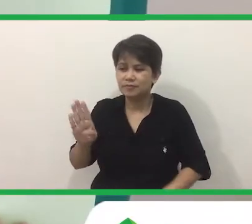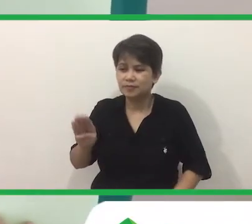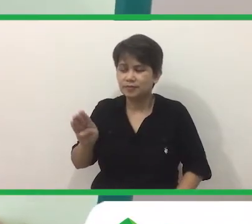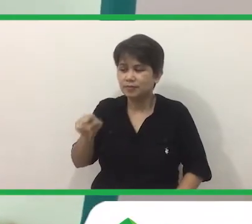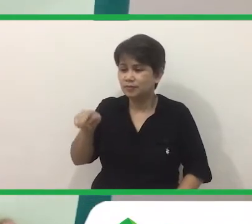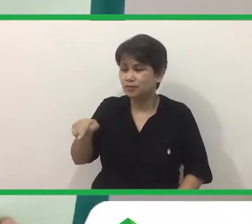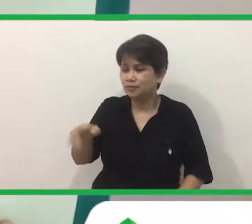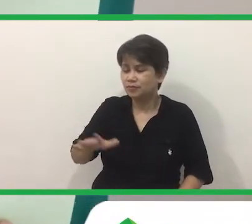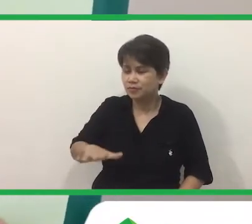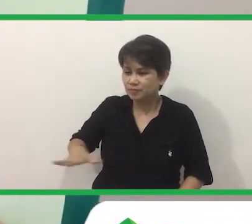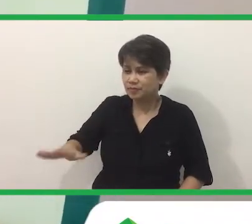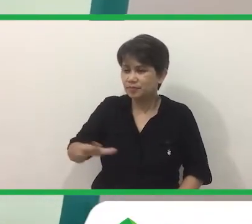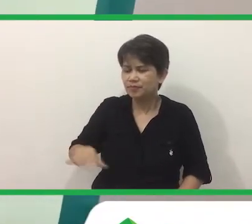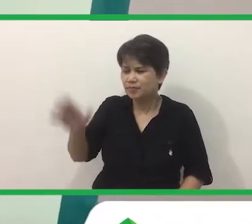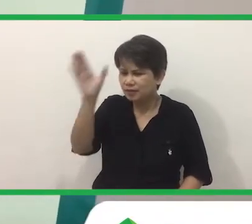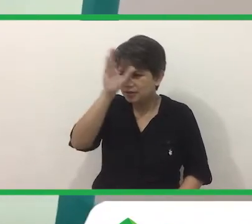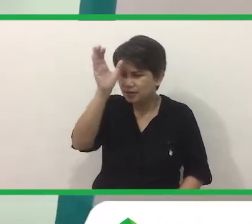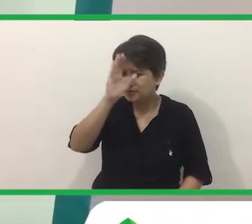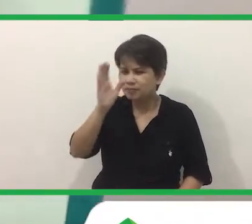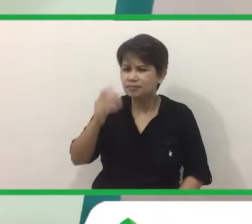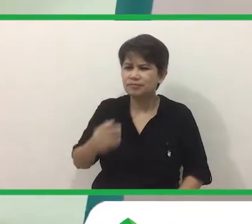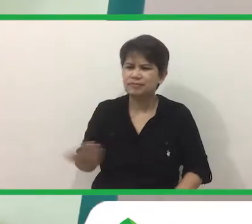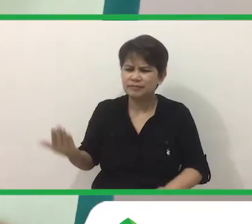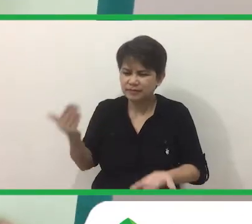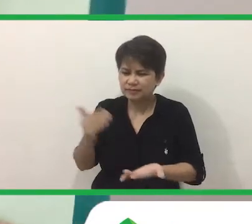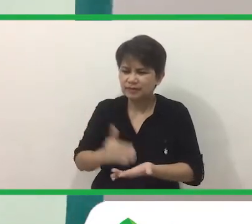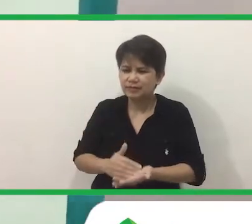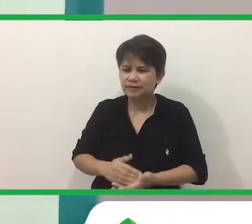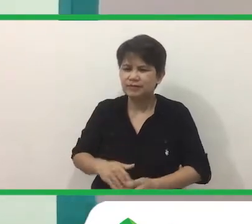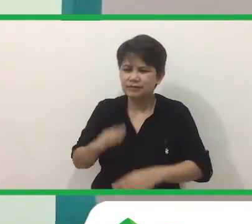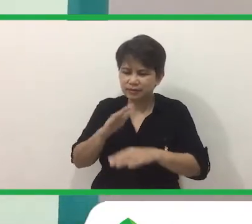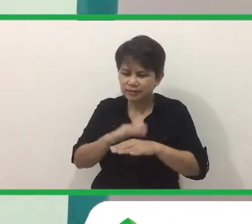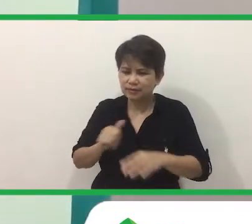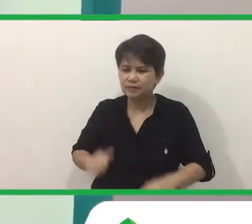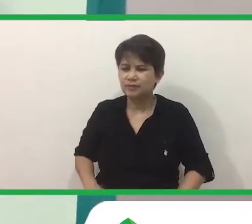At doon sa parke Hinahanap ko ulit si